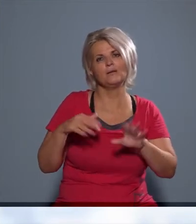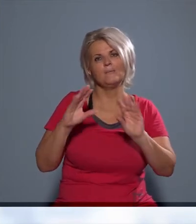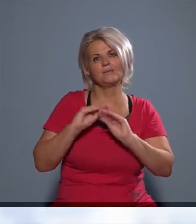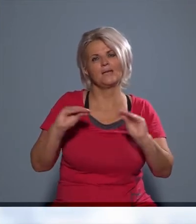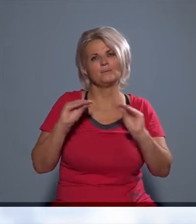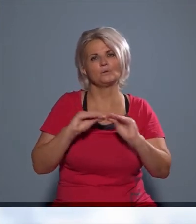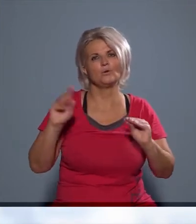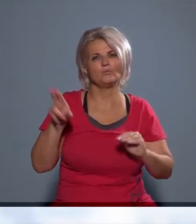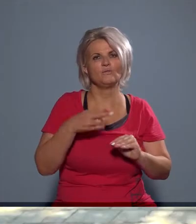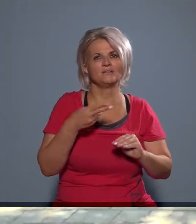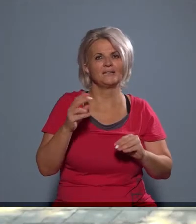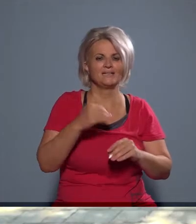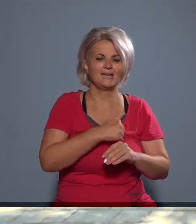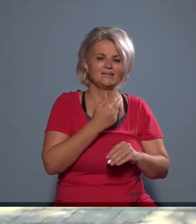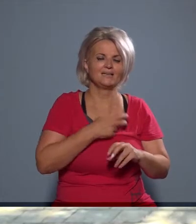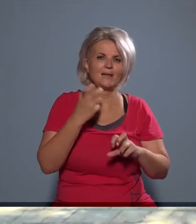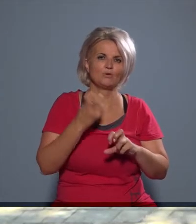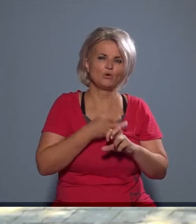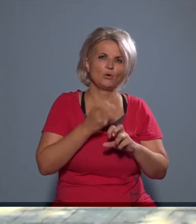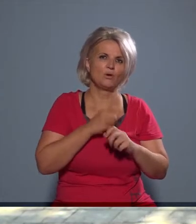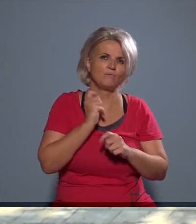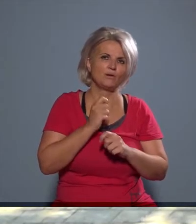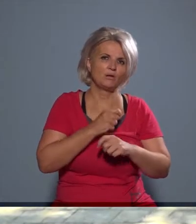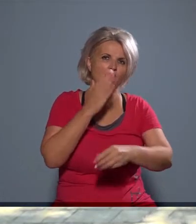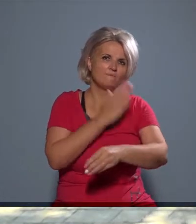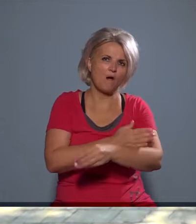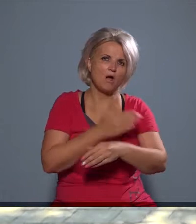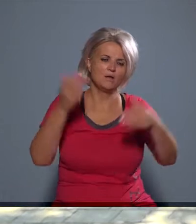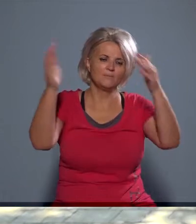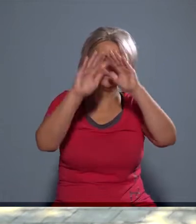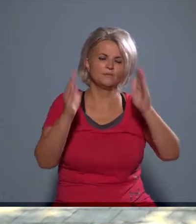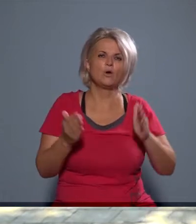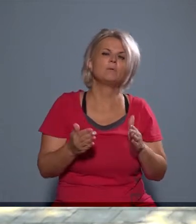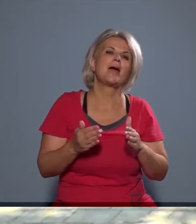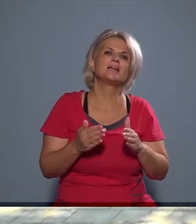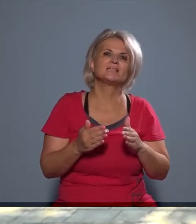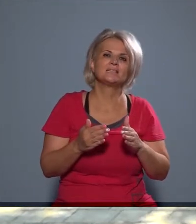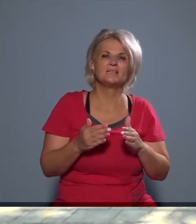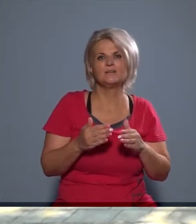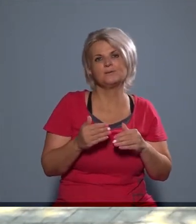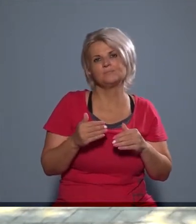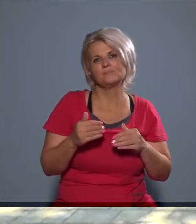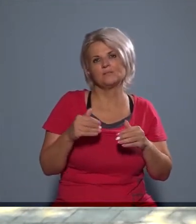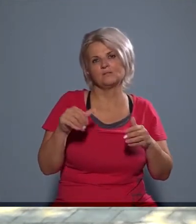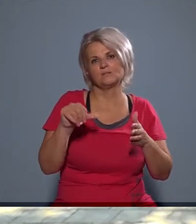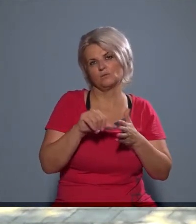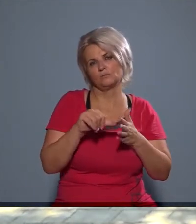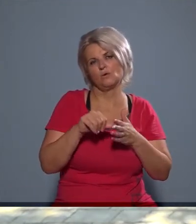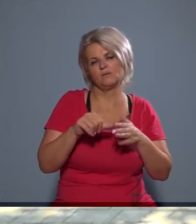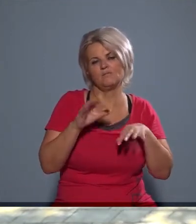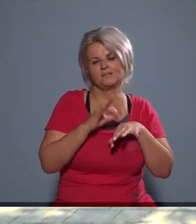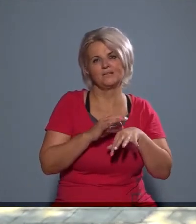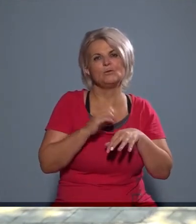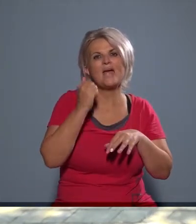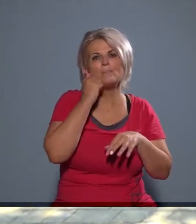Képzőművészeti Egyetemnek a kőfaragó és faszobrász műhelyének a vezetője, Markó György egyszer csak